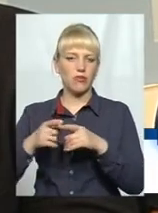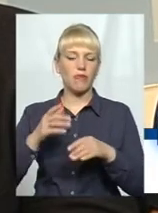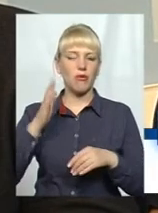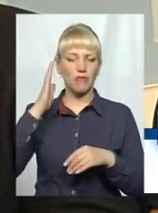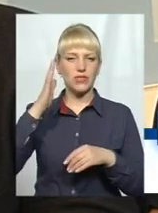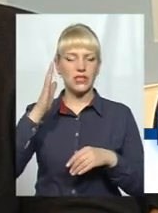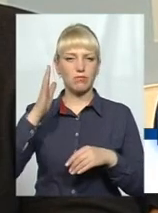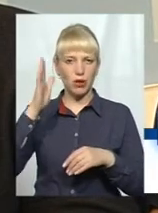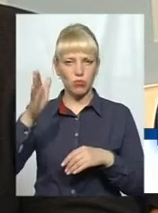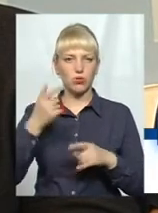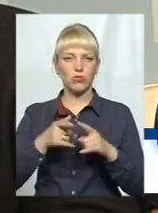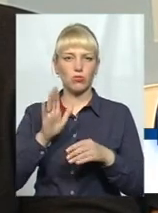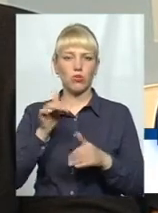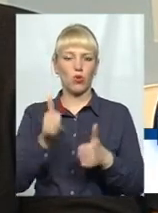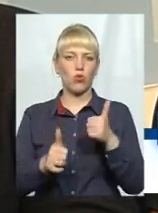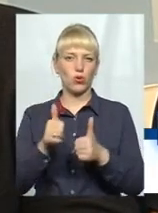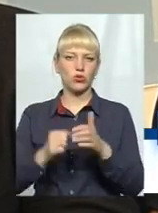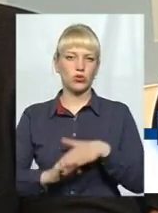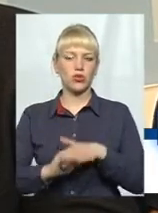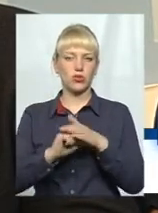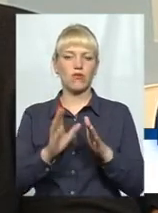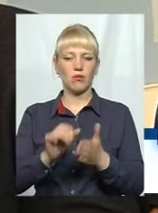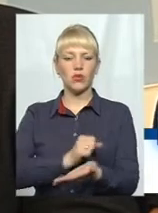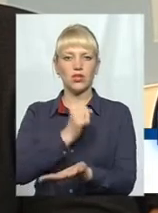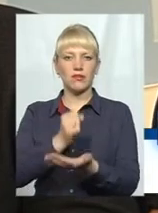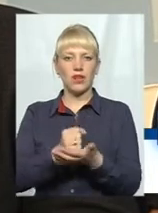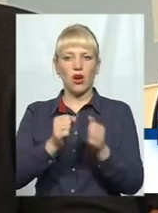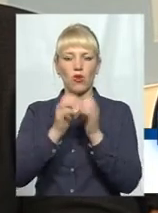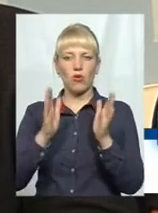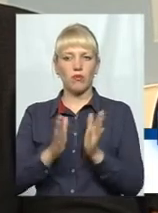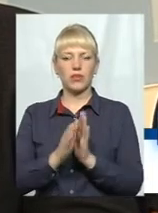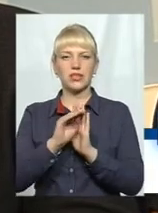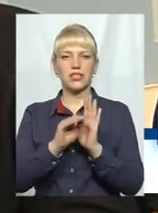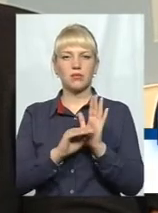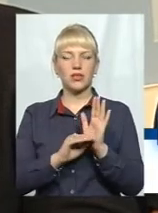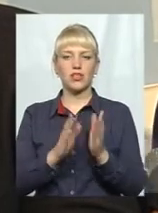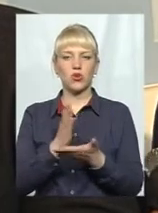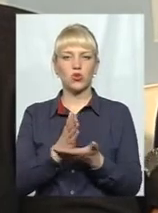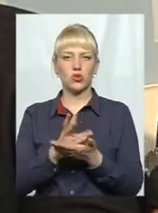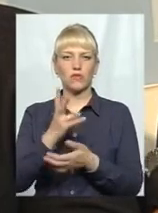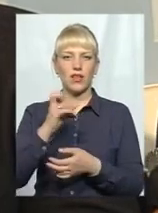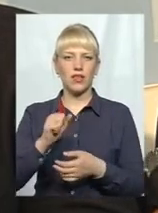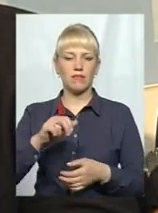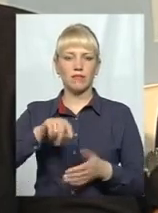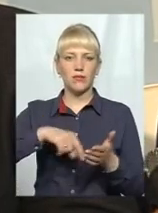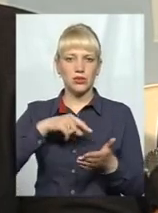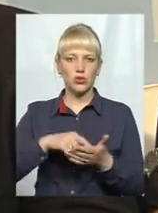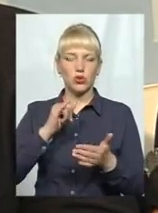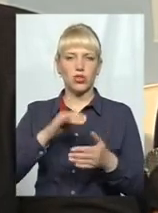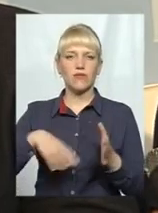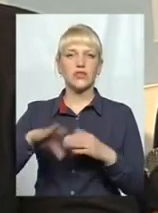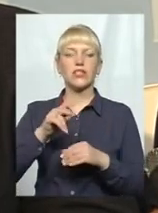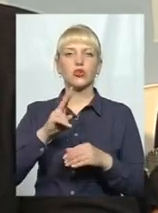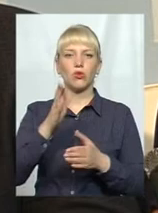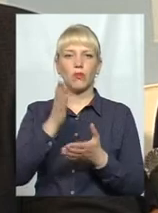конкурсній основі. Згідно, буде затверджена комплексна схема розташування по місту, і всі, хто